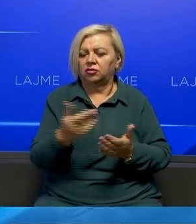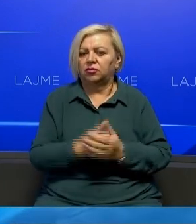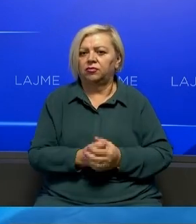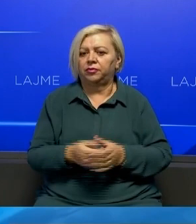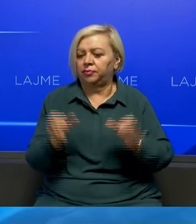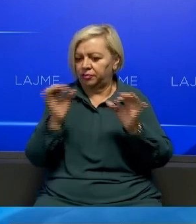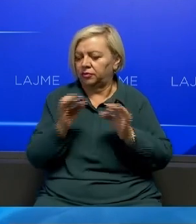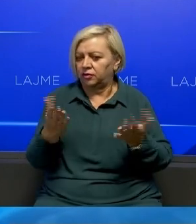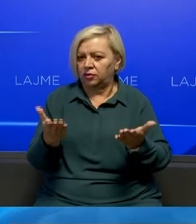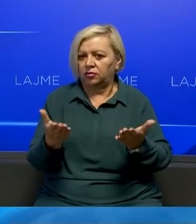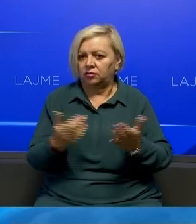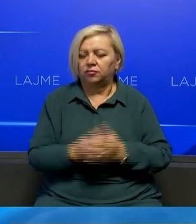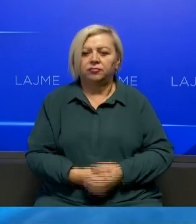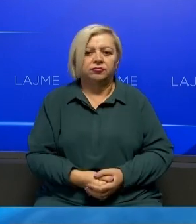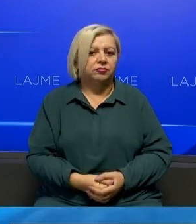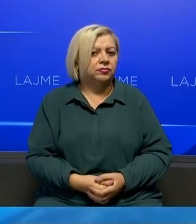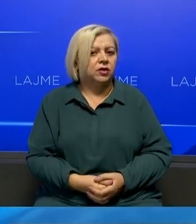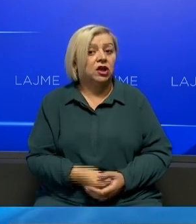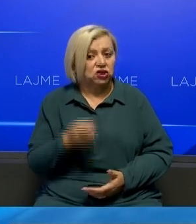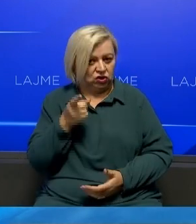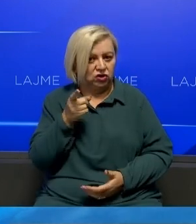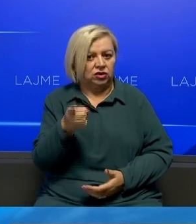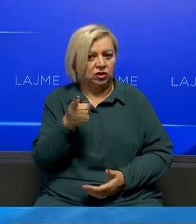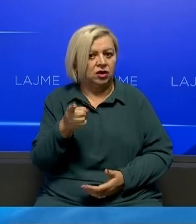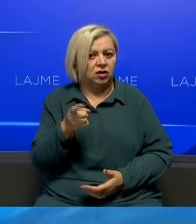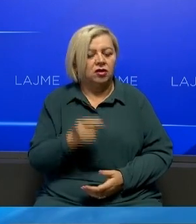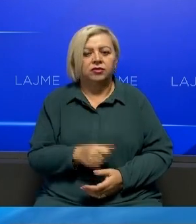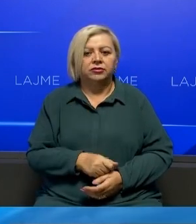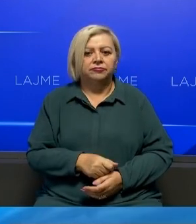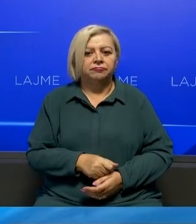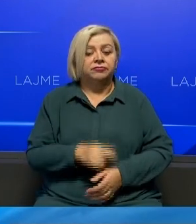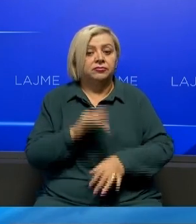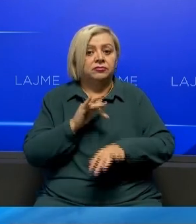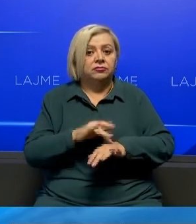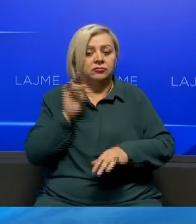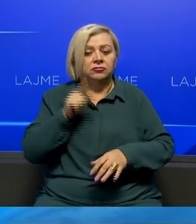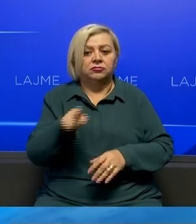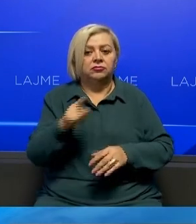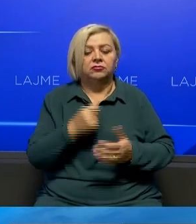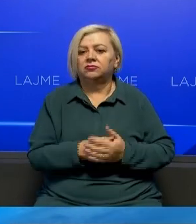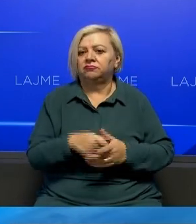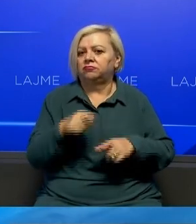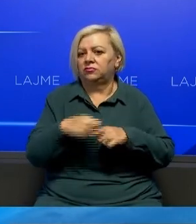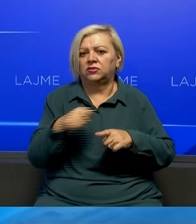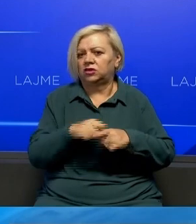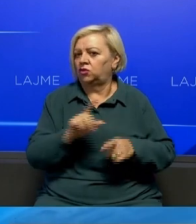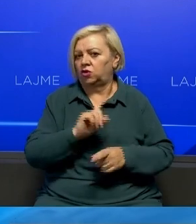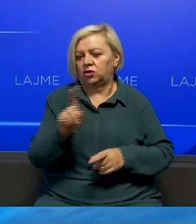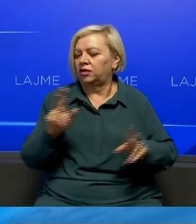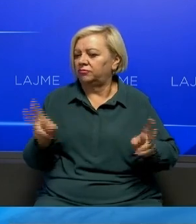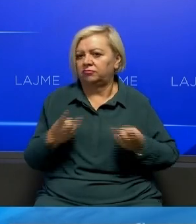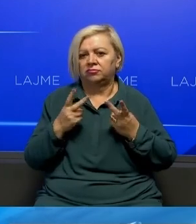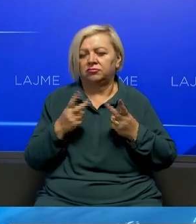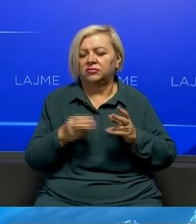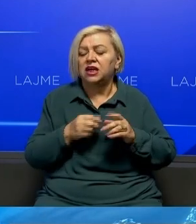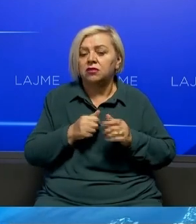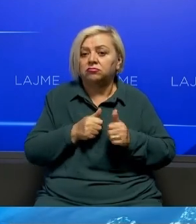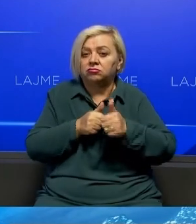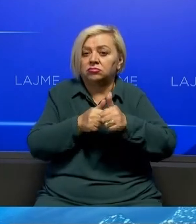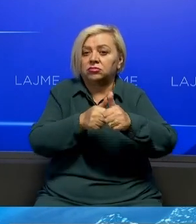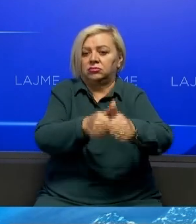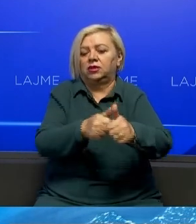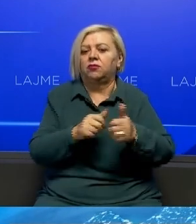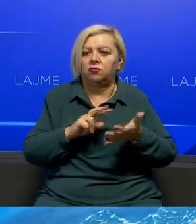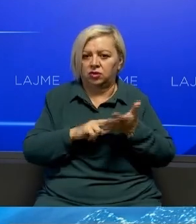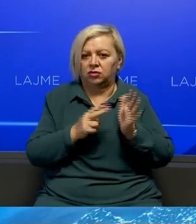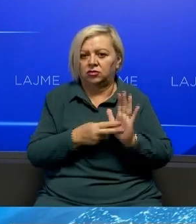viktimë së shabat që vëmko Po që e viktim Pro ti, komplekset tua nuk mund është me i shëru Ka shlet Kanë me të përqil So ati është në politik